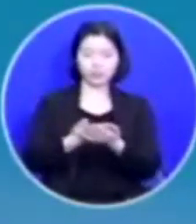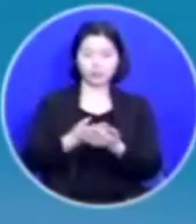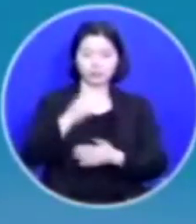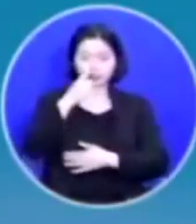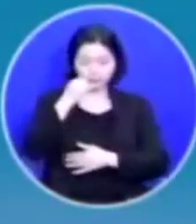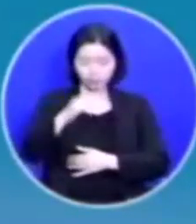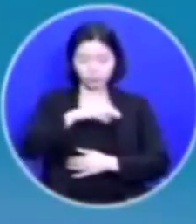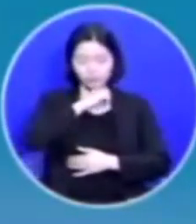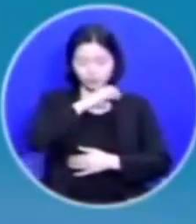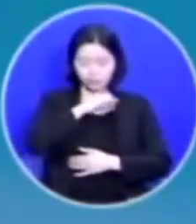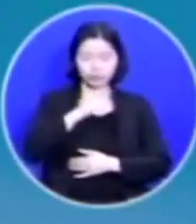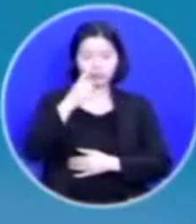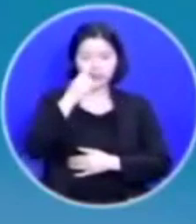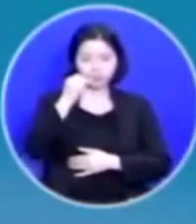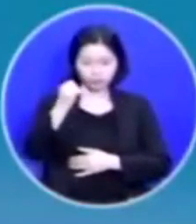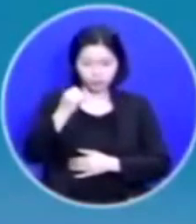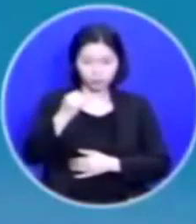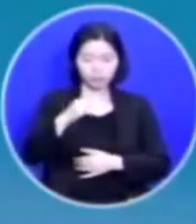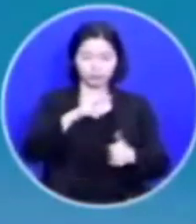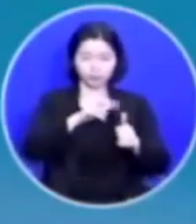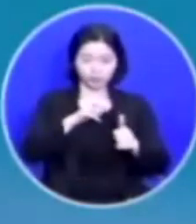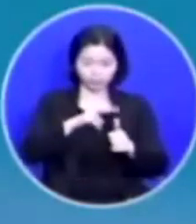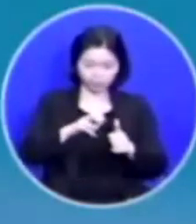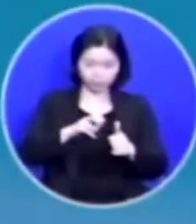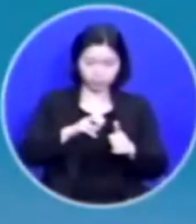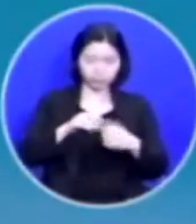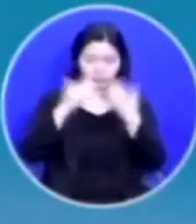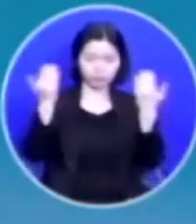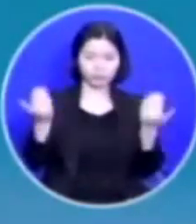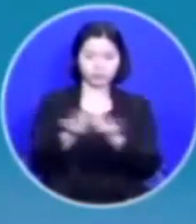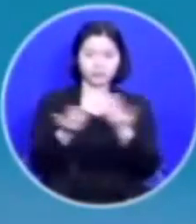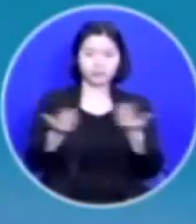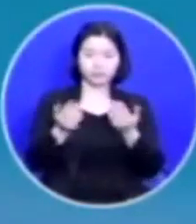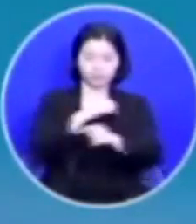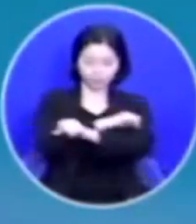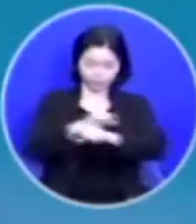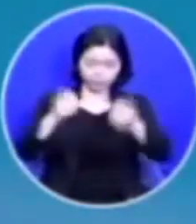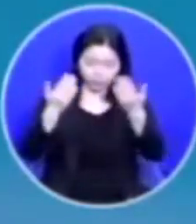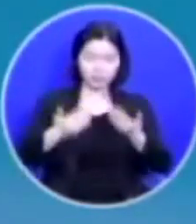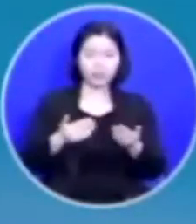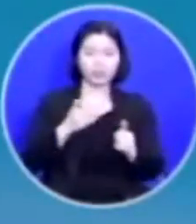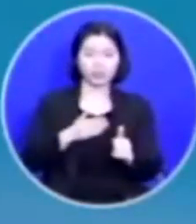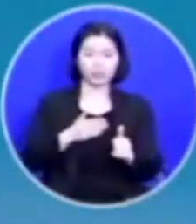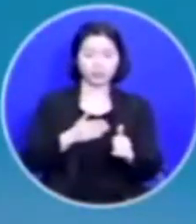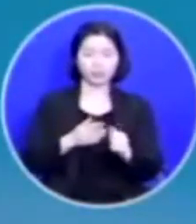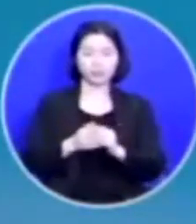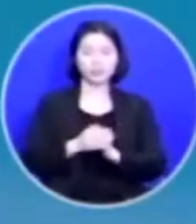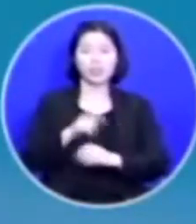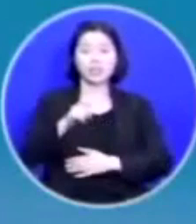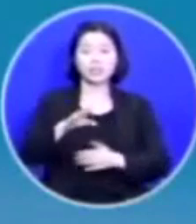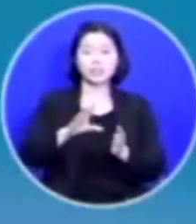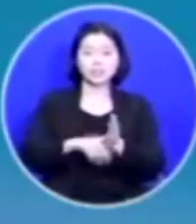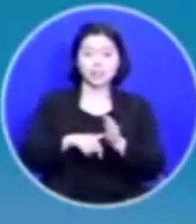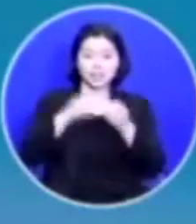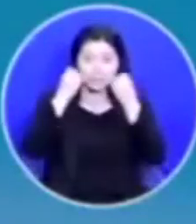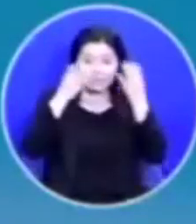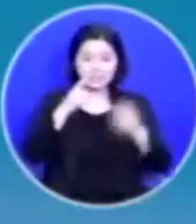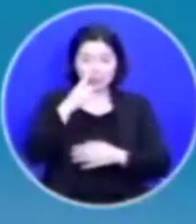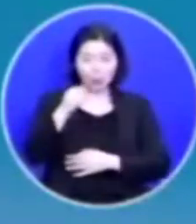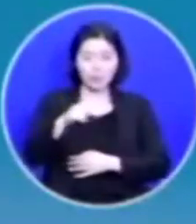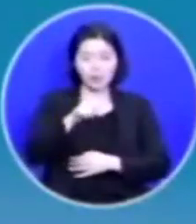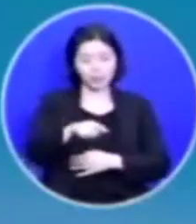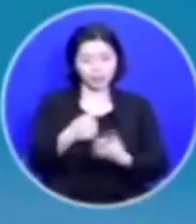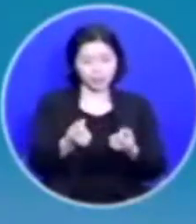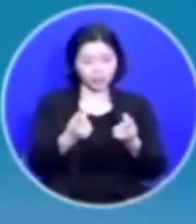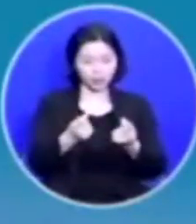어머니 미워하고 했던 모든 일들을 다 용서해 주세요 그때 그 새어머니가 그렇게